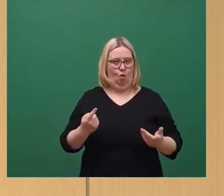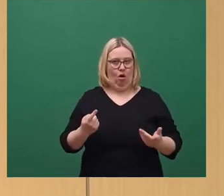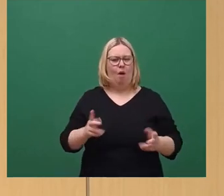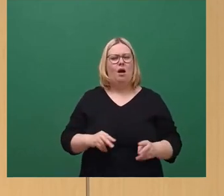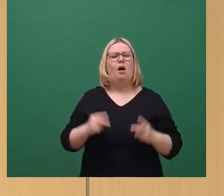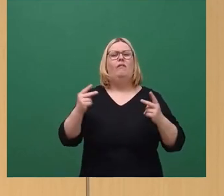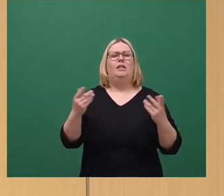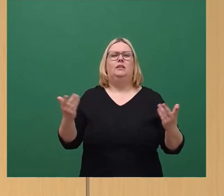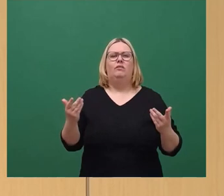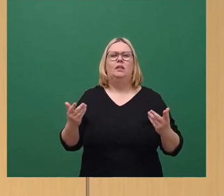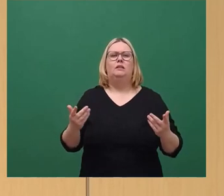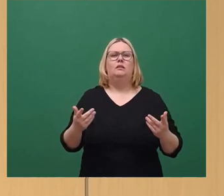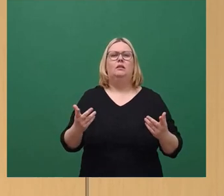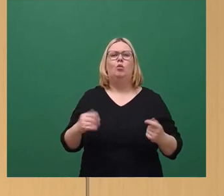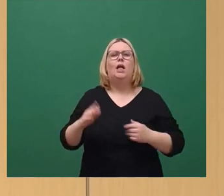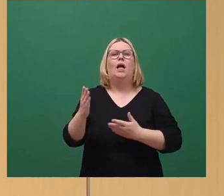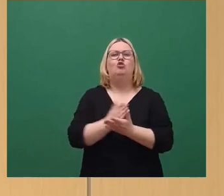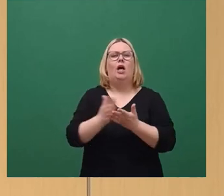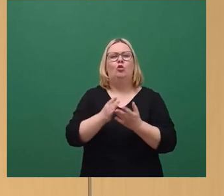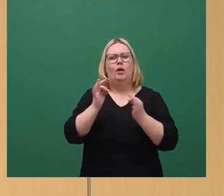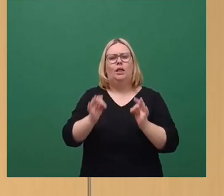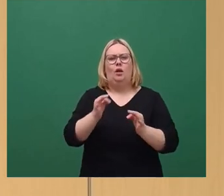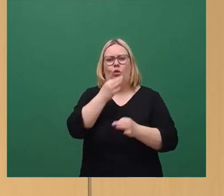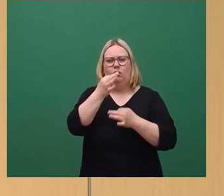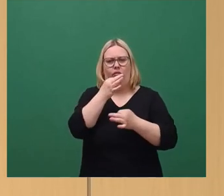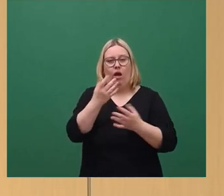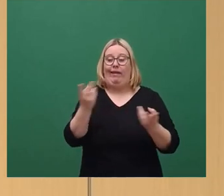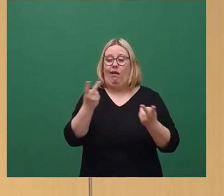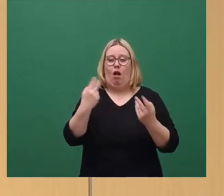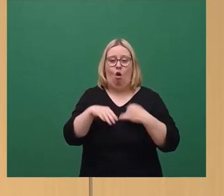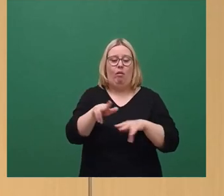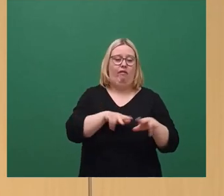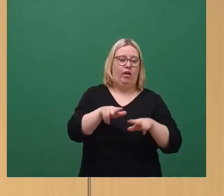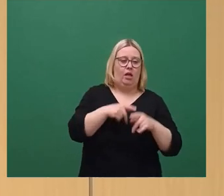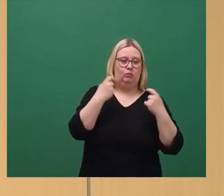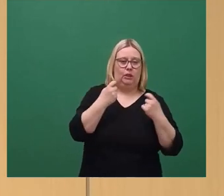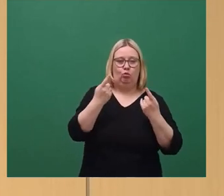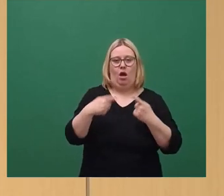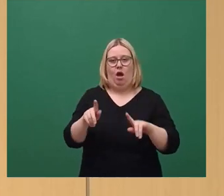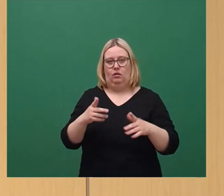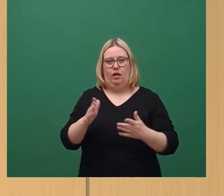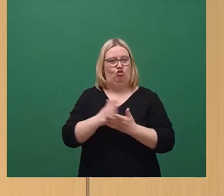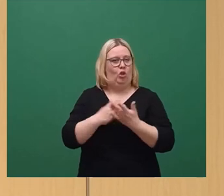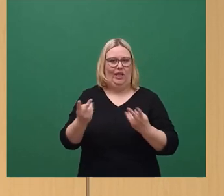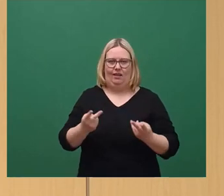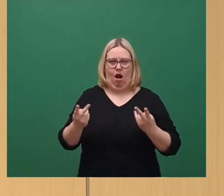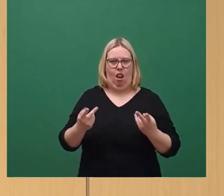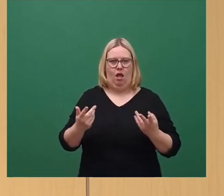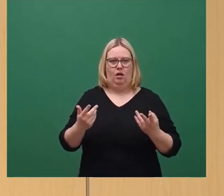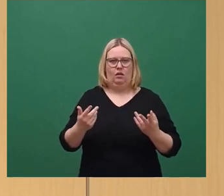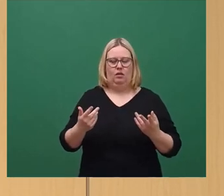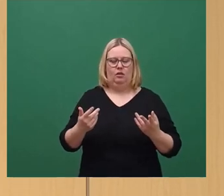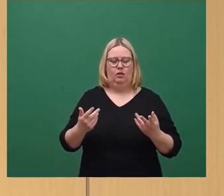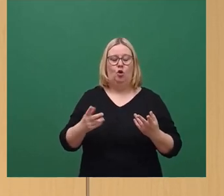ist, ist ein kritisches Hinterfragen von Entscheidungen. Das ist immer notwendig, egal ob es um die Verkehrsbetriebe oder andere Entscheidungen geht. Und